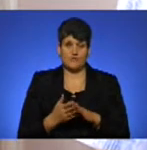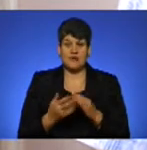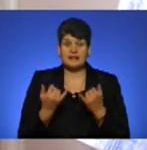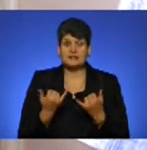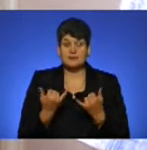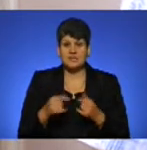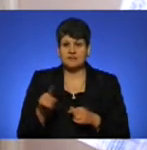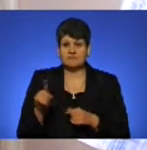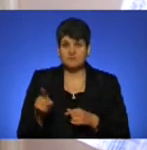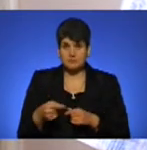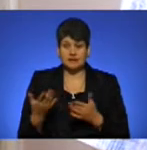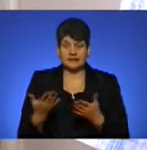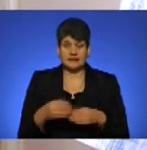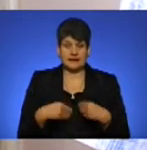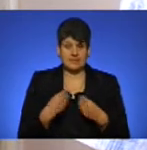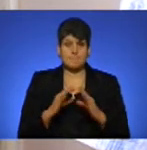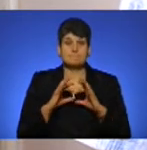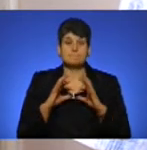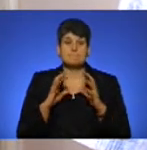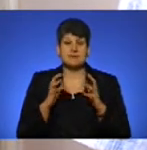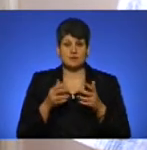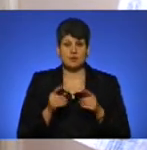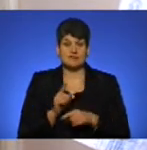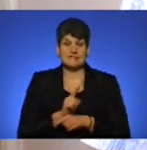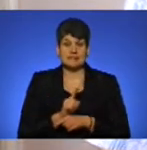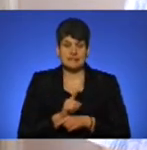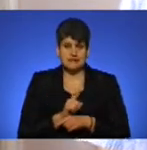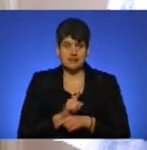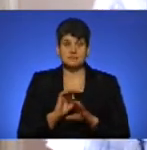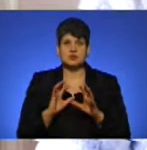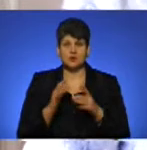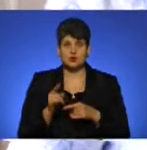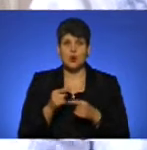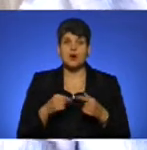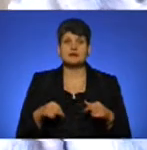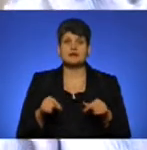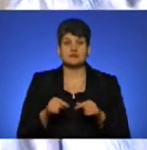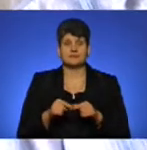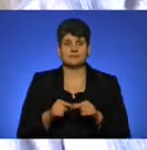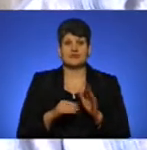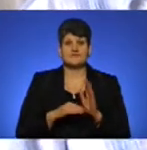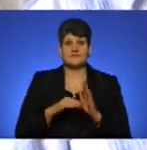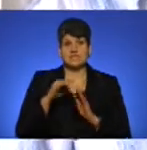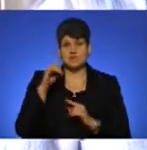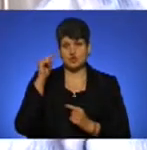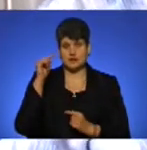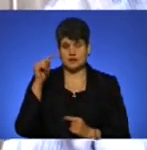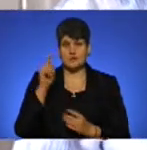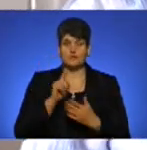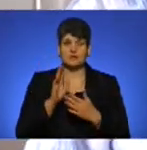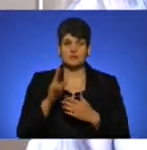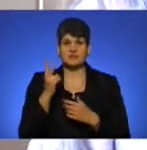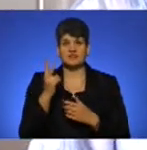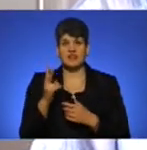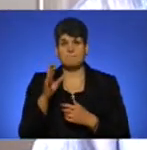вимоги, які ставить міжнародні організації ІКАО, висота повинна бути не менше 2